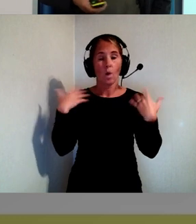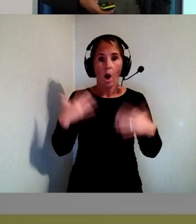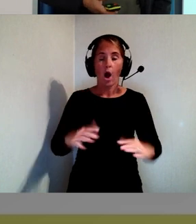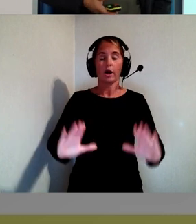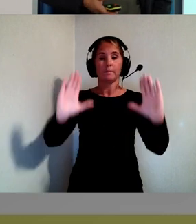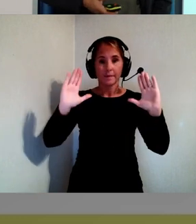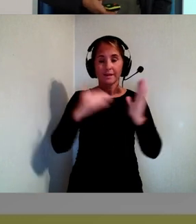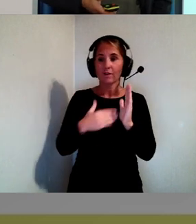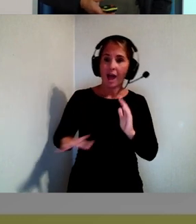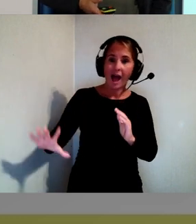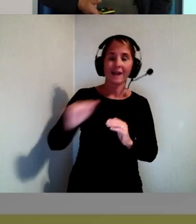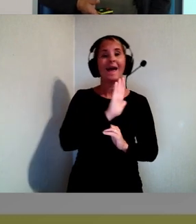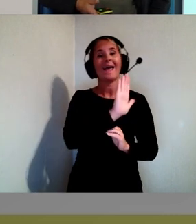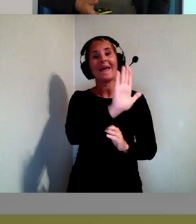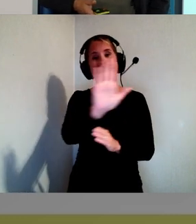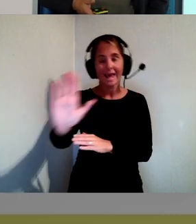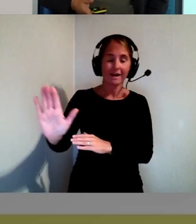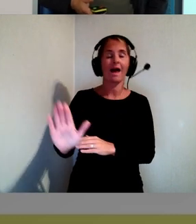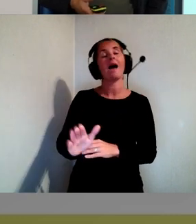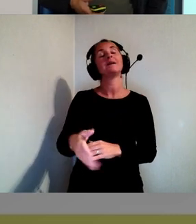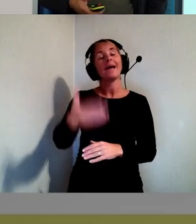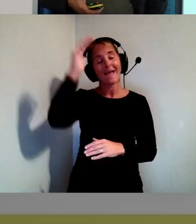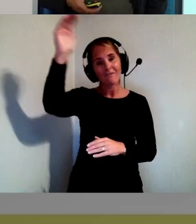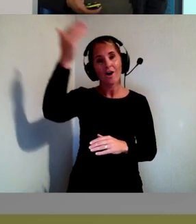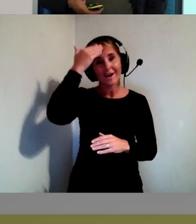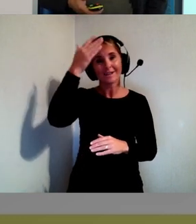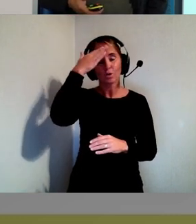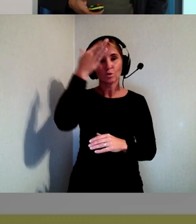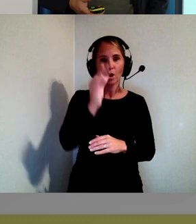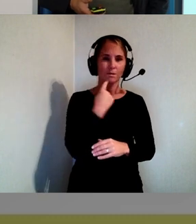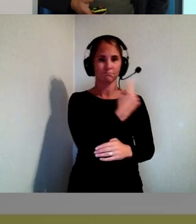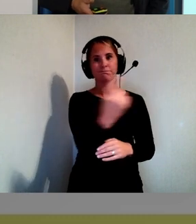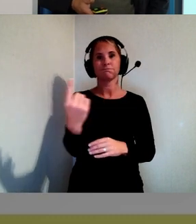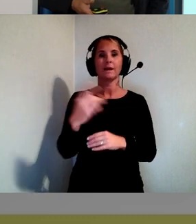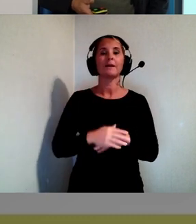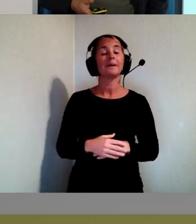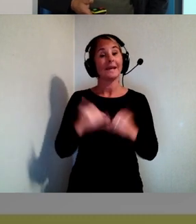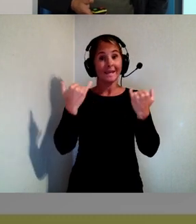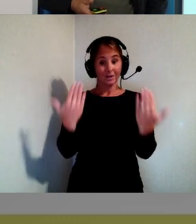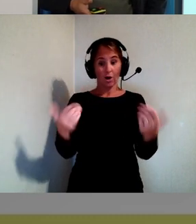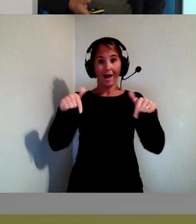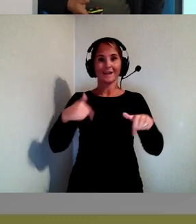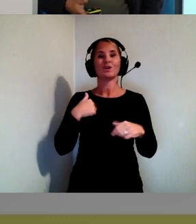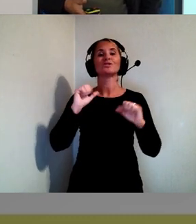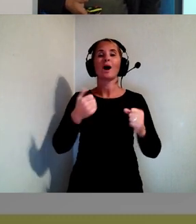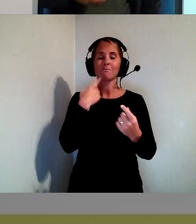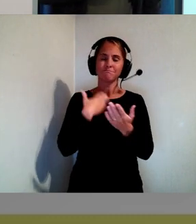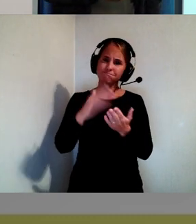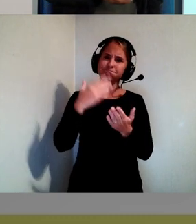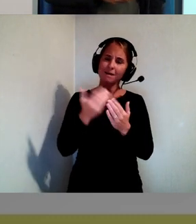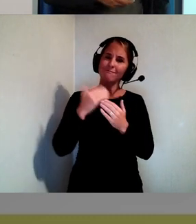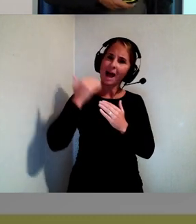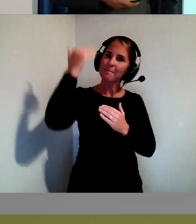respektive erfarenheter och kunskaper. Men idag så ska jag prata framtid. Och den kan, vare sig